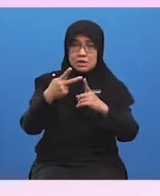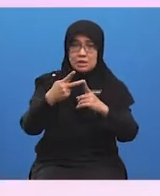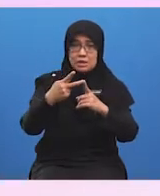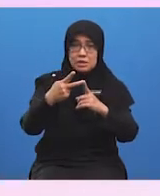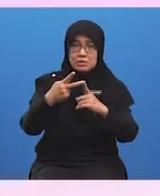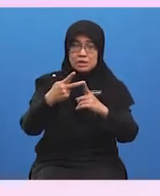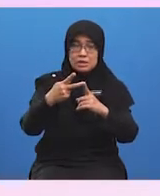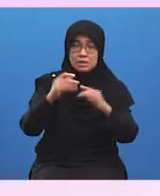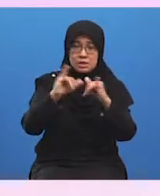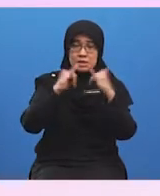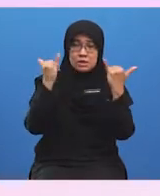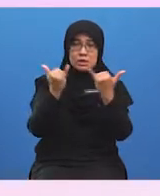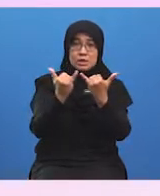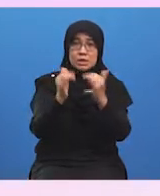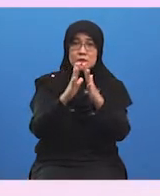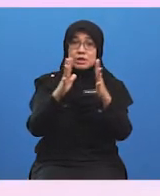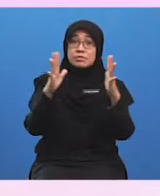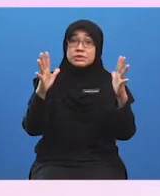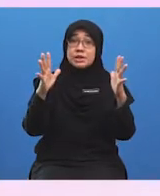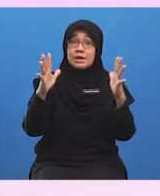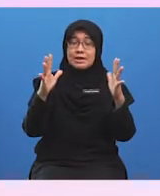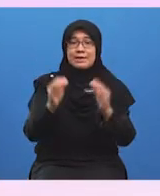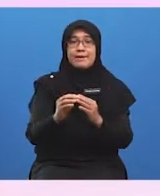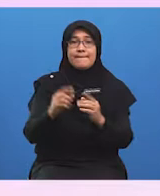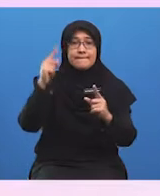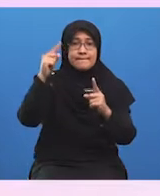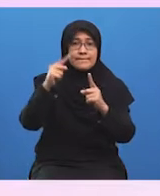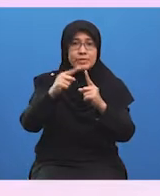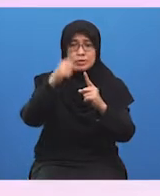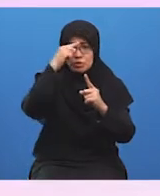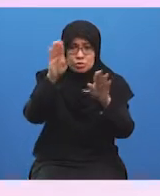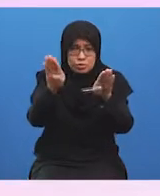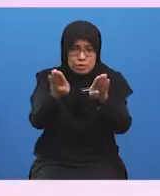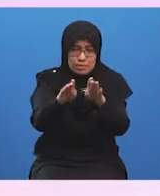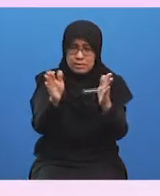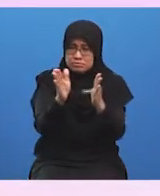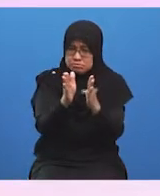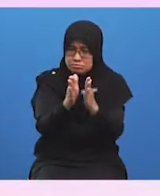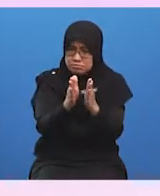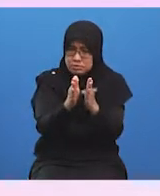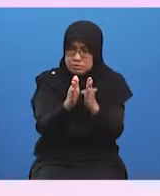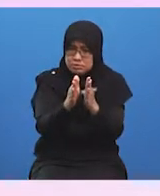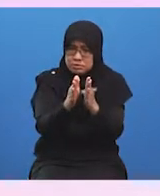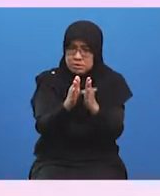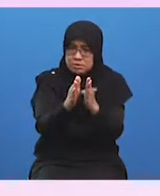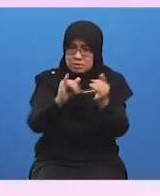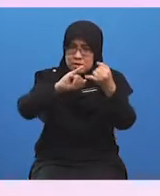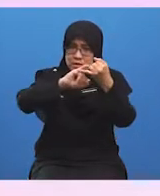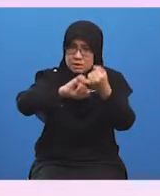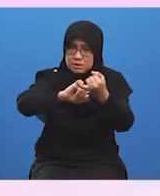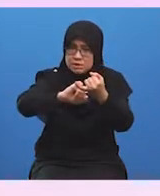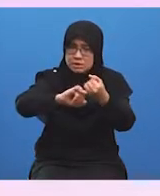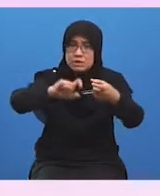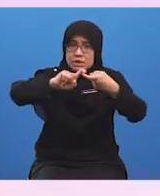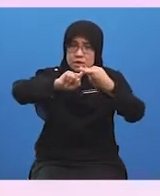Ia juga bertujuan merapatkan jalanan dan integrasi antara PKS dengan